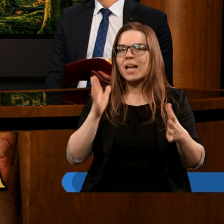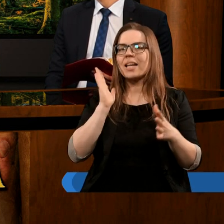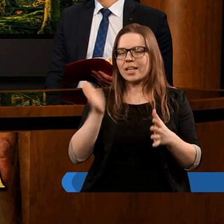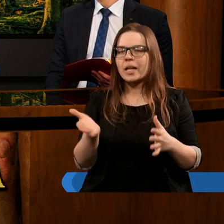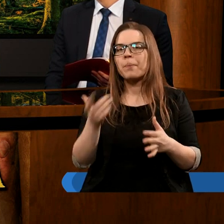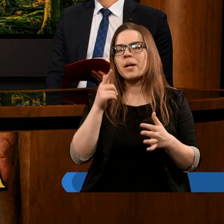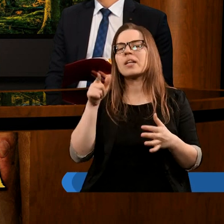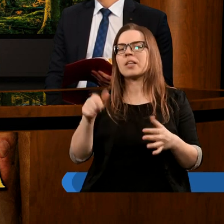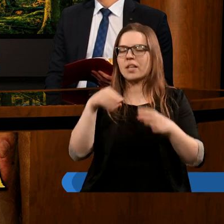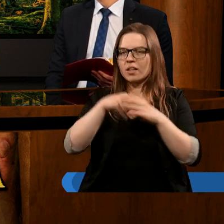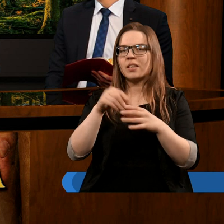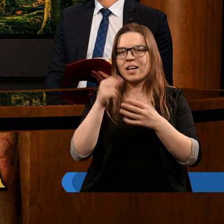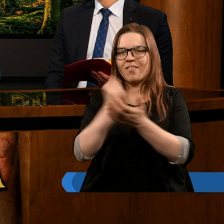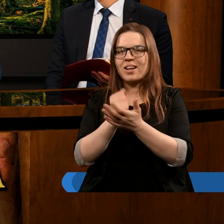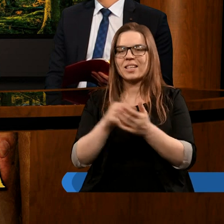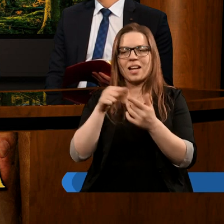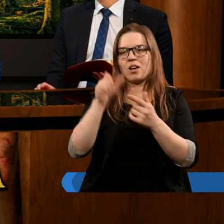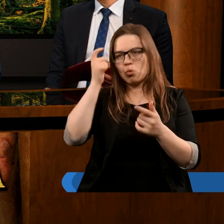jest ten Boży wyznacznik.